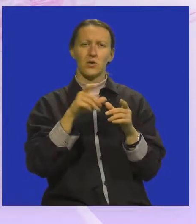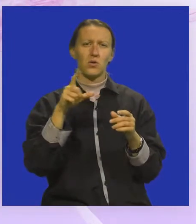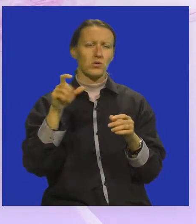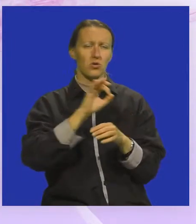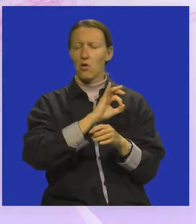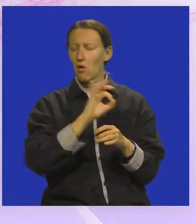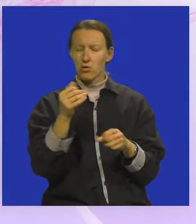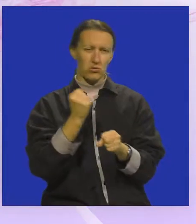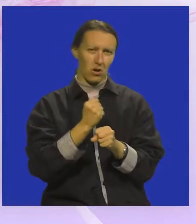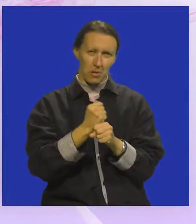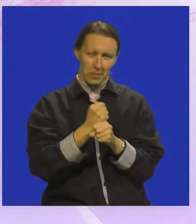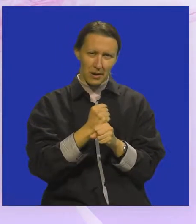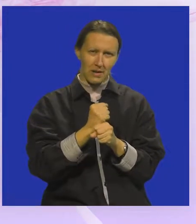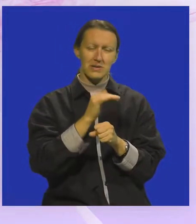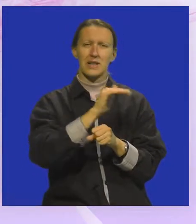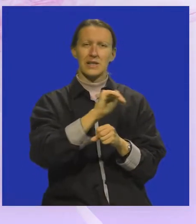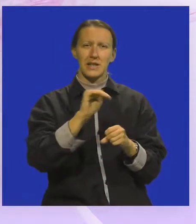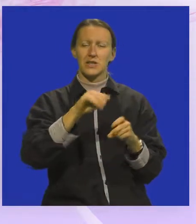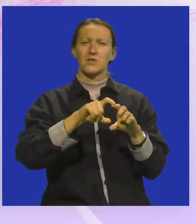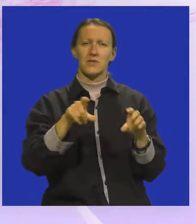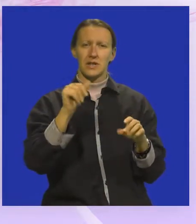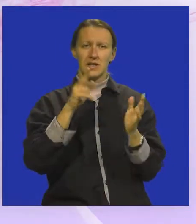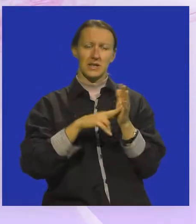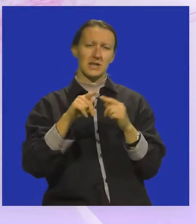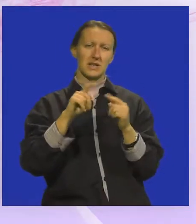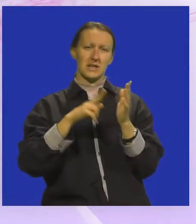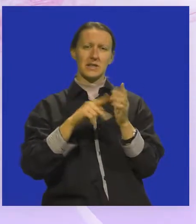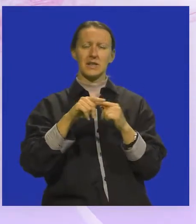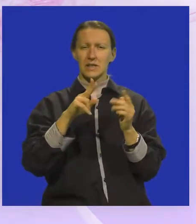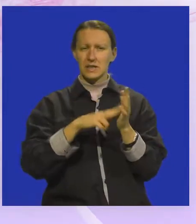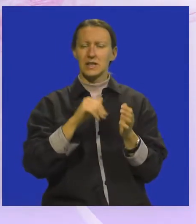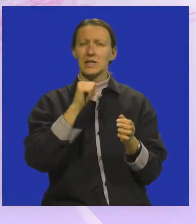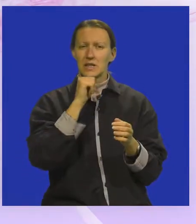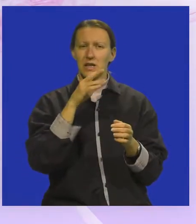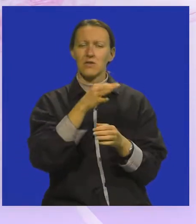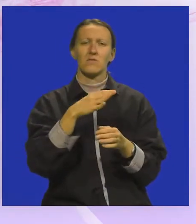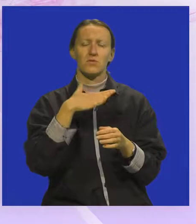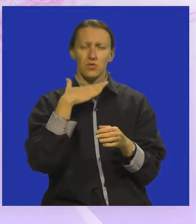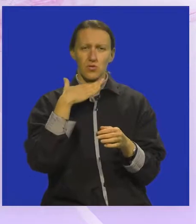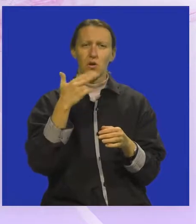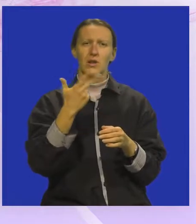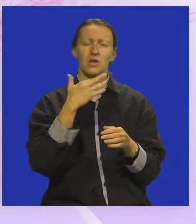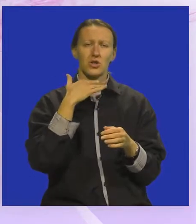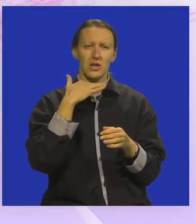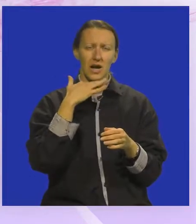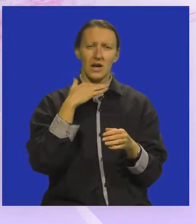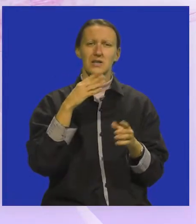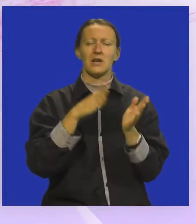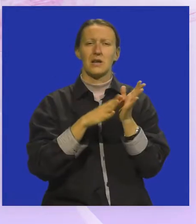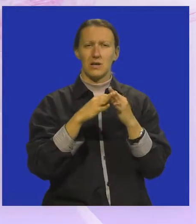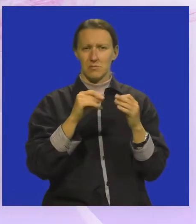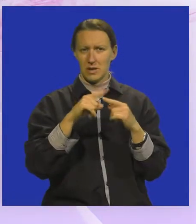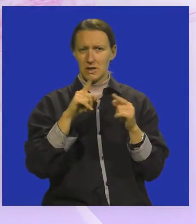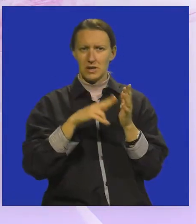sjajno odradili, sa djecom dječjeg vrtića Rintintin, ali i sa osnovno školcima, trećim razredima Džuzepine